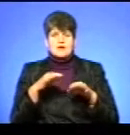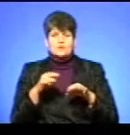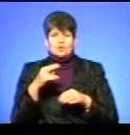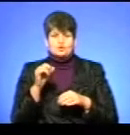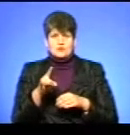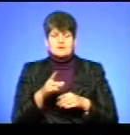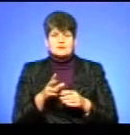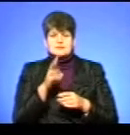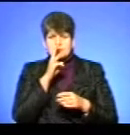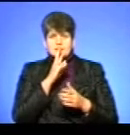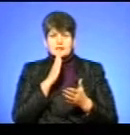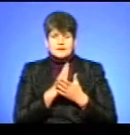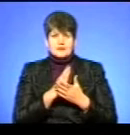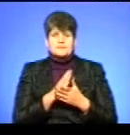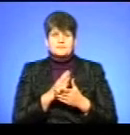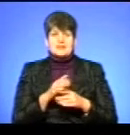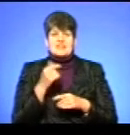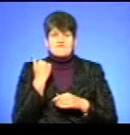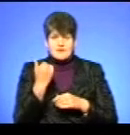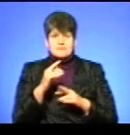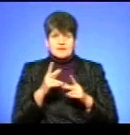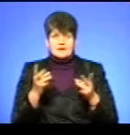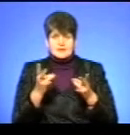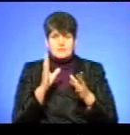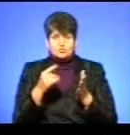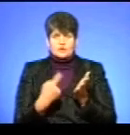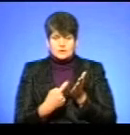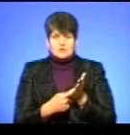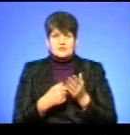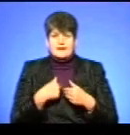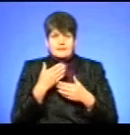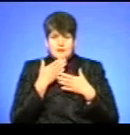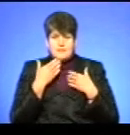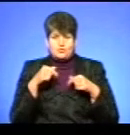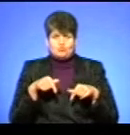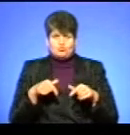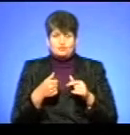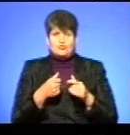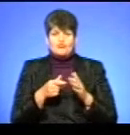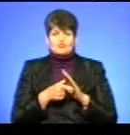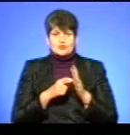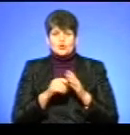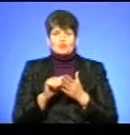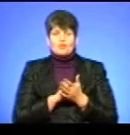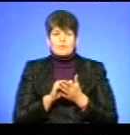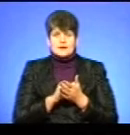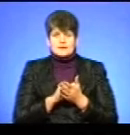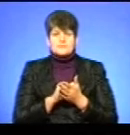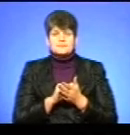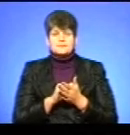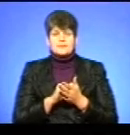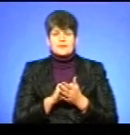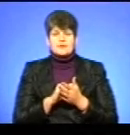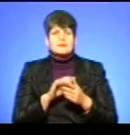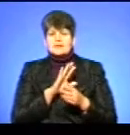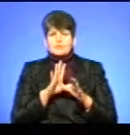нарахування є заробітної плати. І вам як треба буде, я це докажу, в мене нема зараз при собі в студії цих документів. Я перепрошую, ми